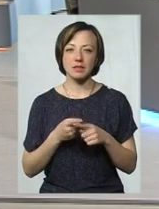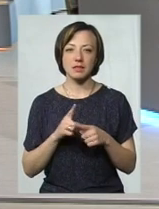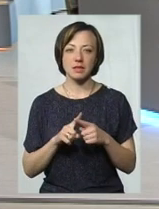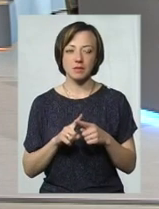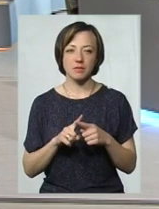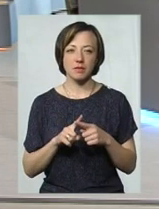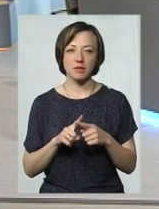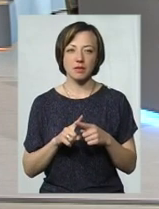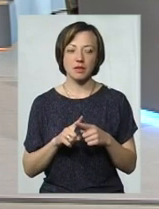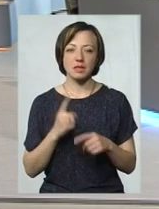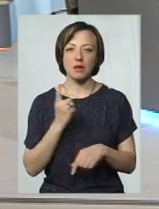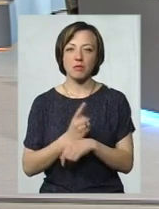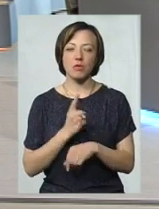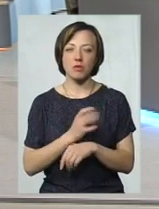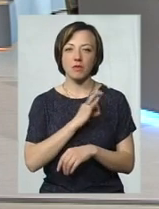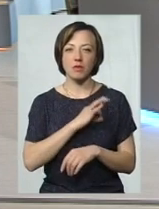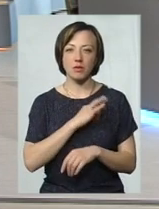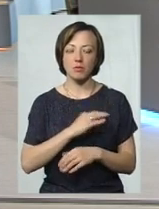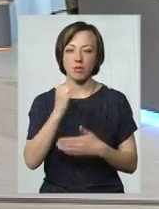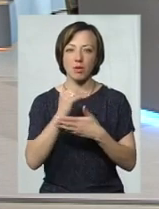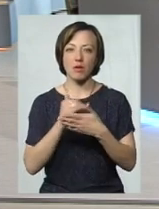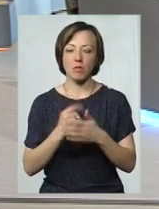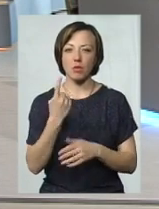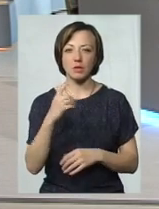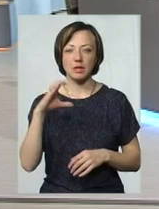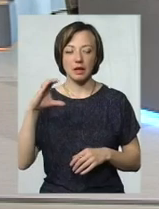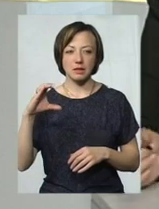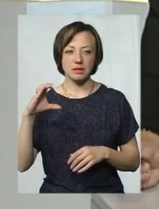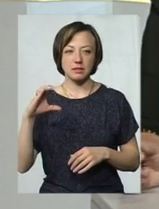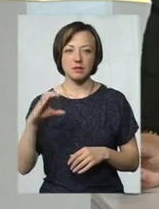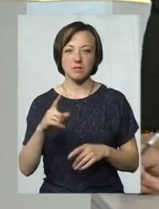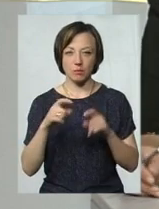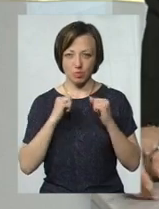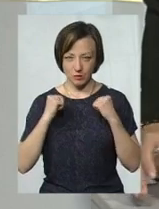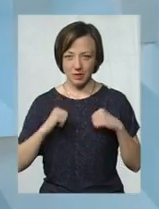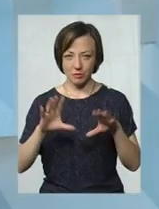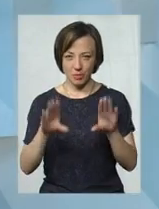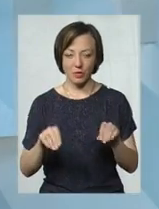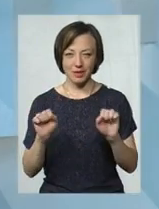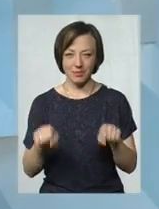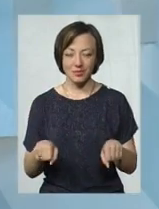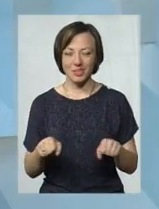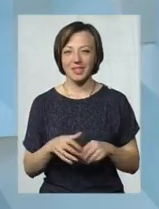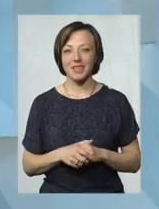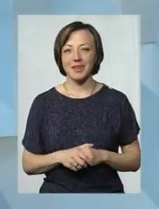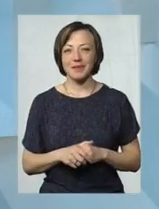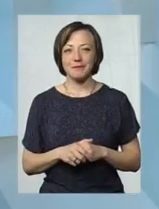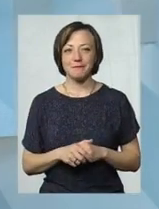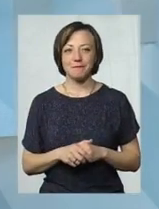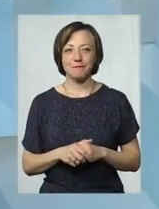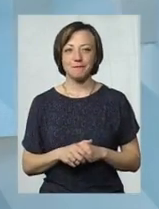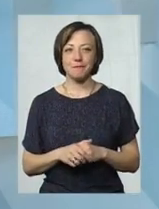ніби як заборона на використання програми ОДНС. Ви можете їх заспокоїти? Ну, ви знаєте, я